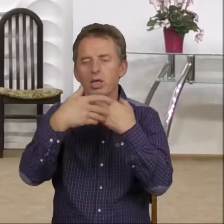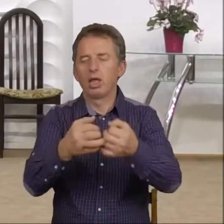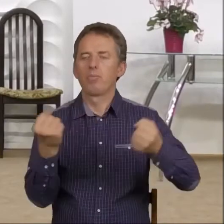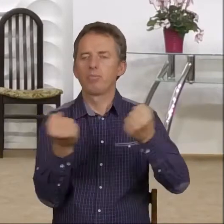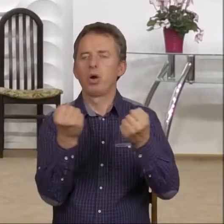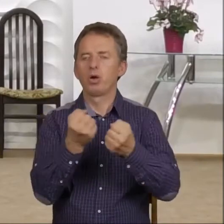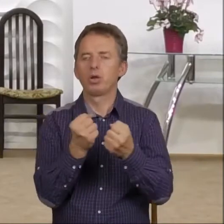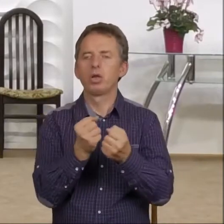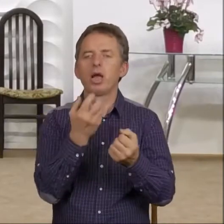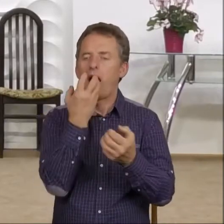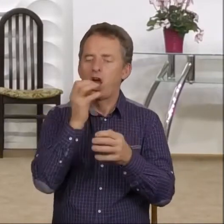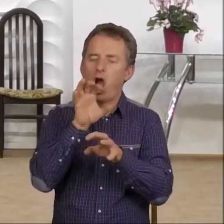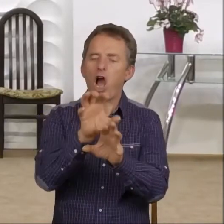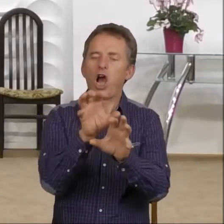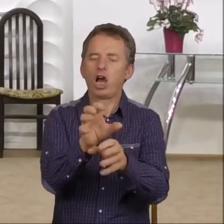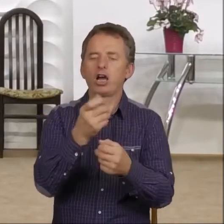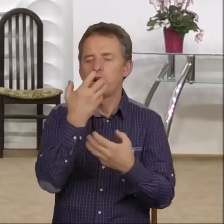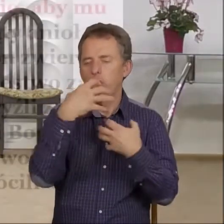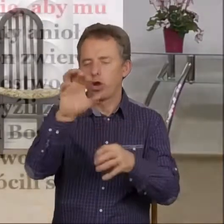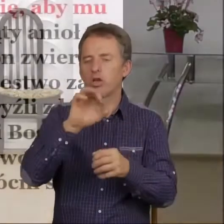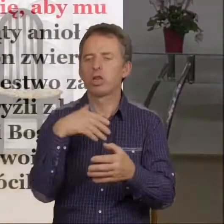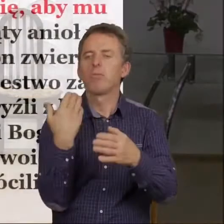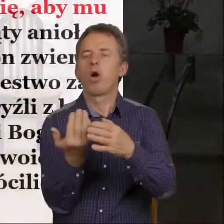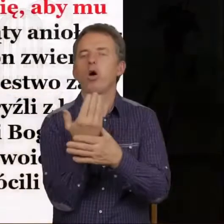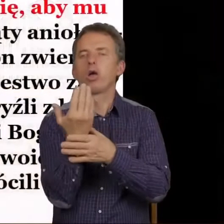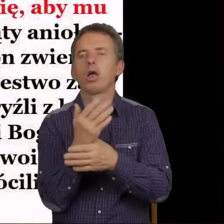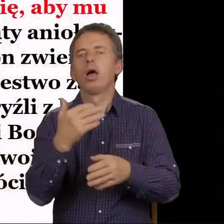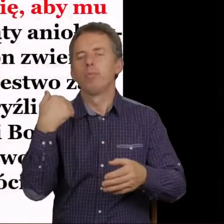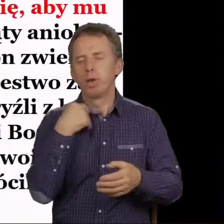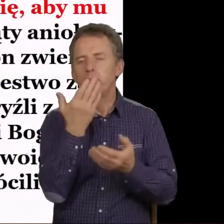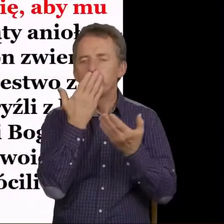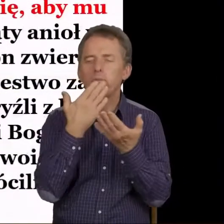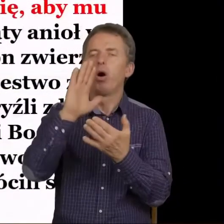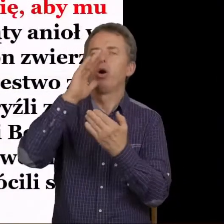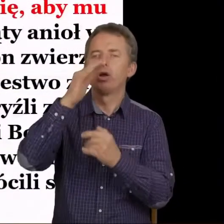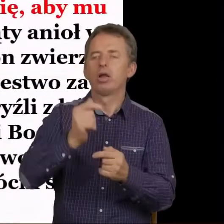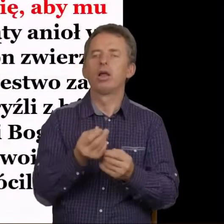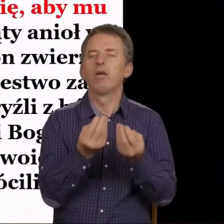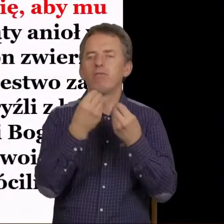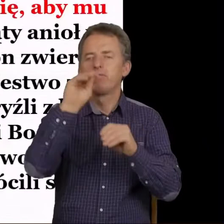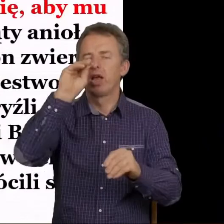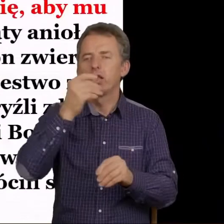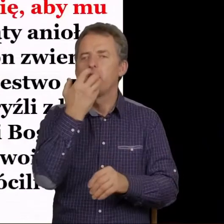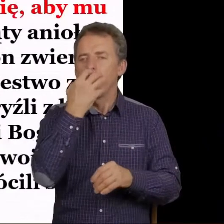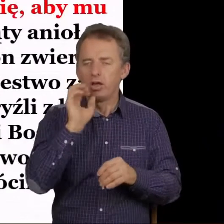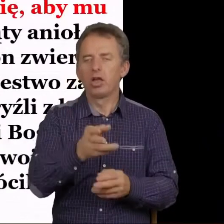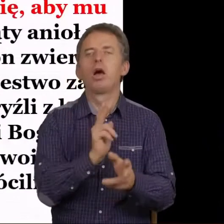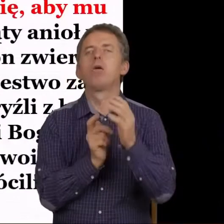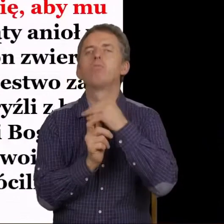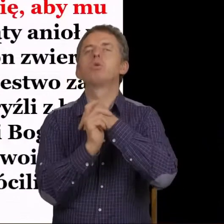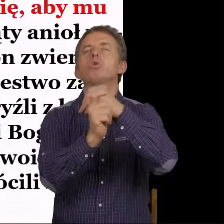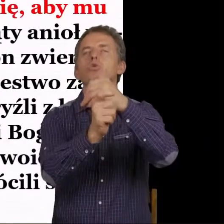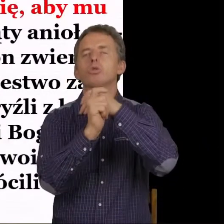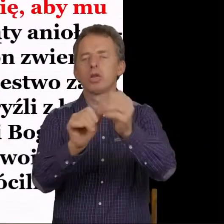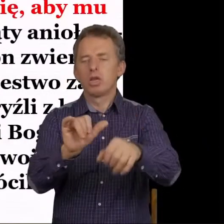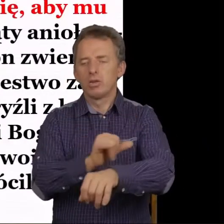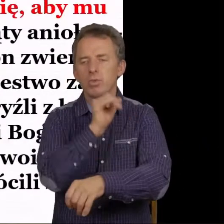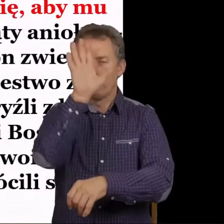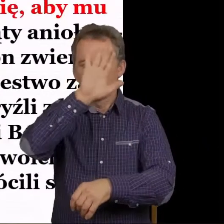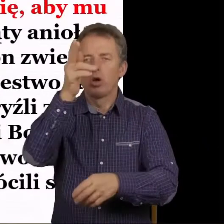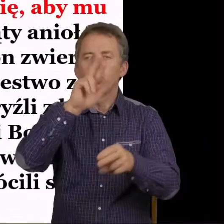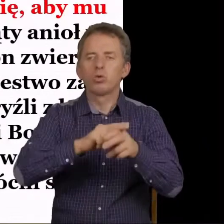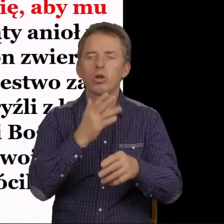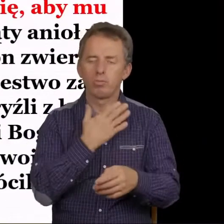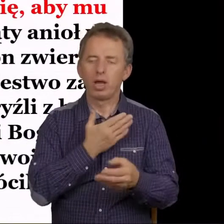dręczyć ludzi gorącem ognia. I byli ludzie popaleni wielkim gorącem i bluźnili imieniu Boga, który ma